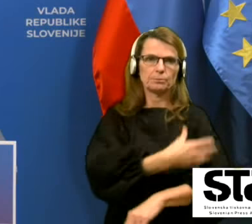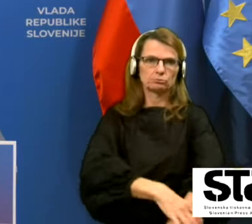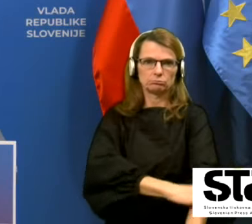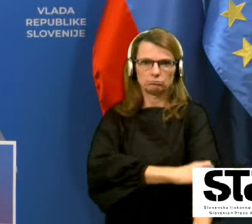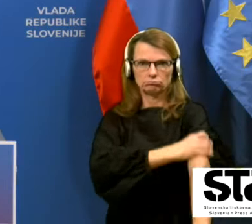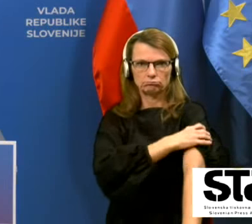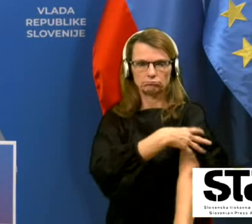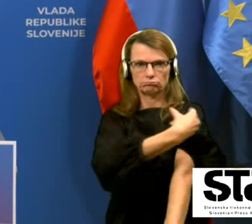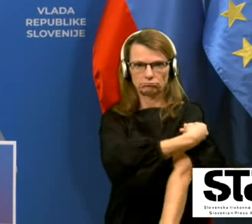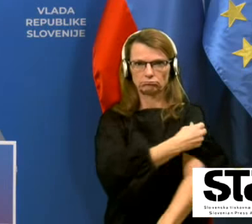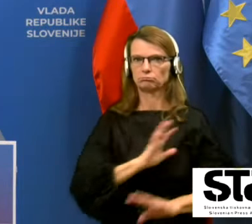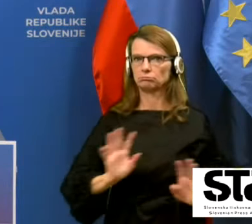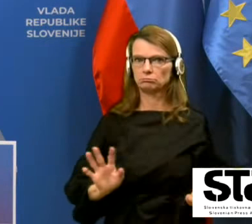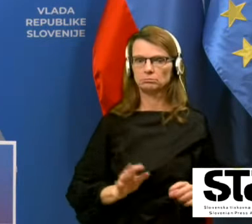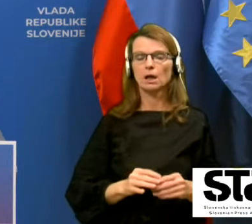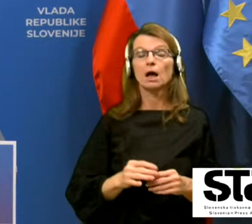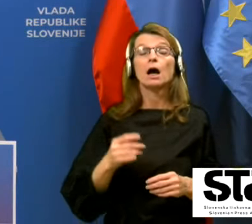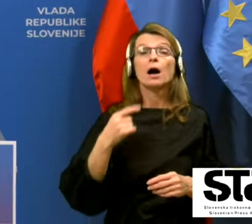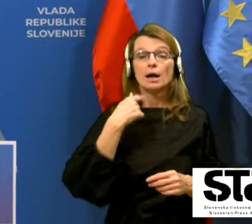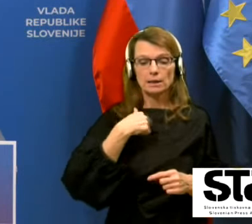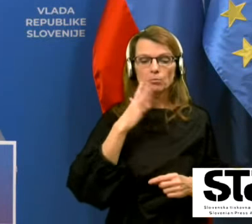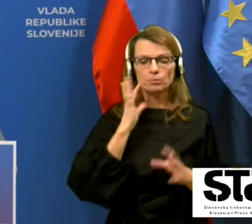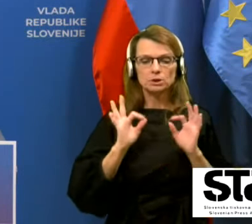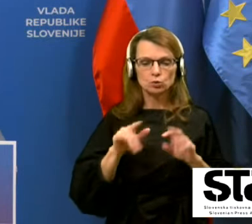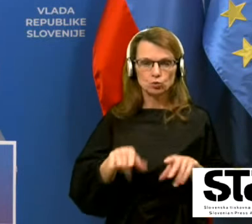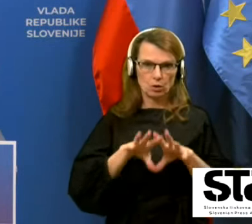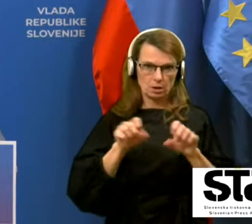gotovo bom naredil, to, ko bom na vrsti.